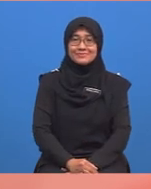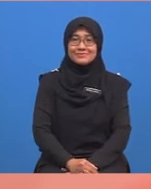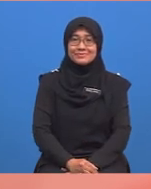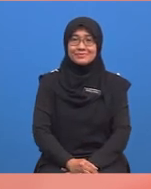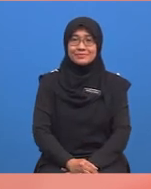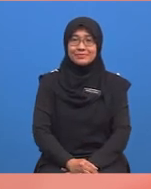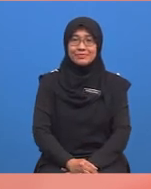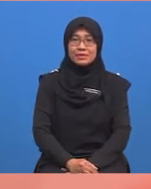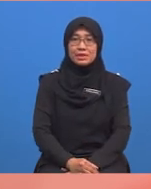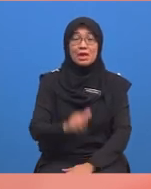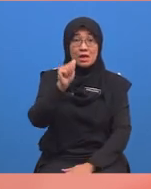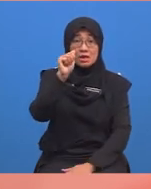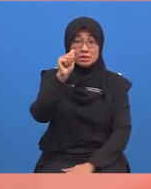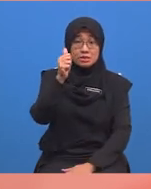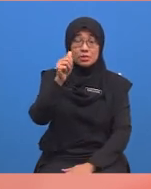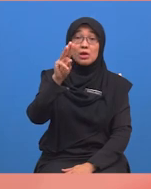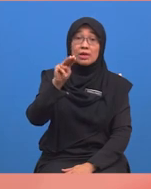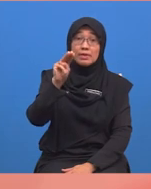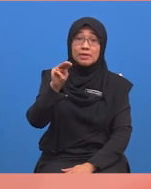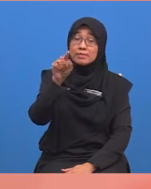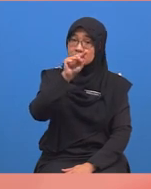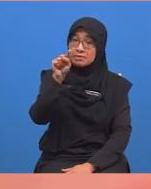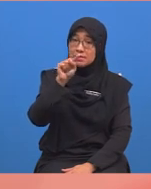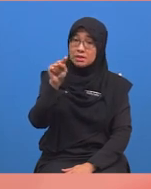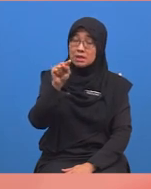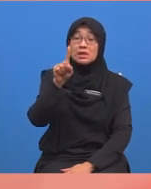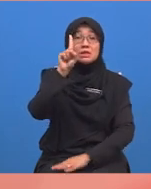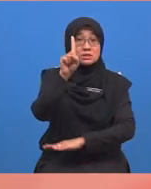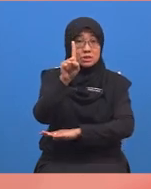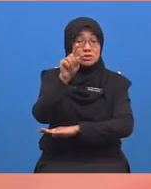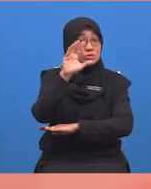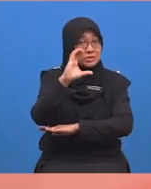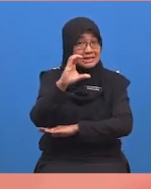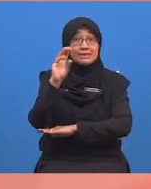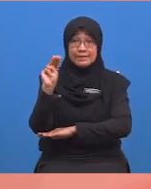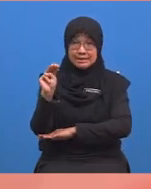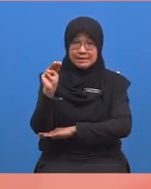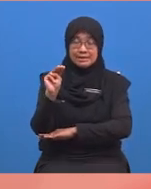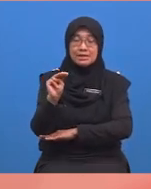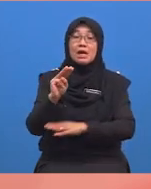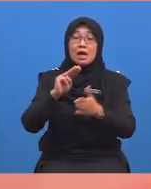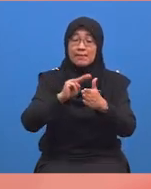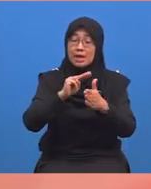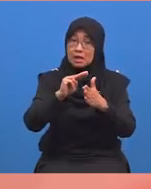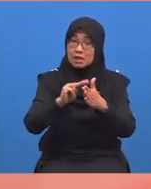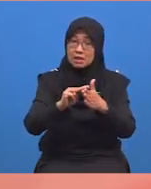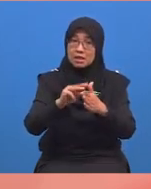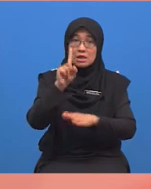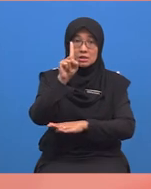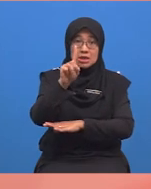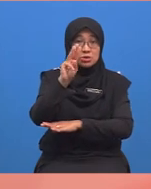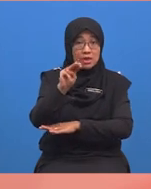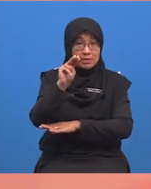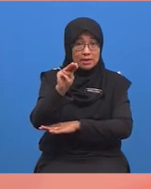sepuluh milimeter bersamaan dengan satu sentimeter. Maka, satu